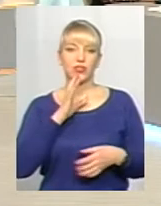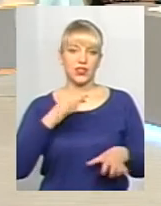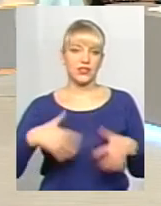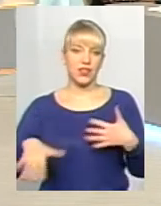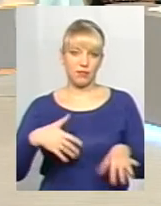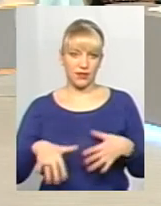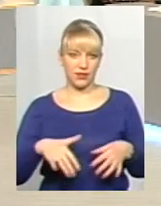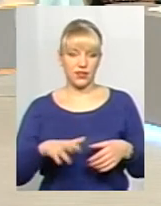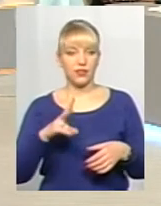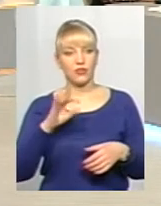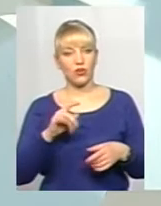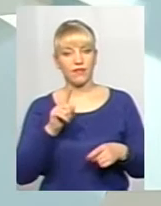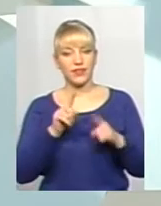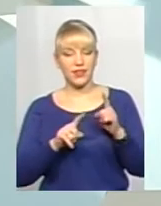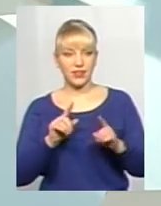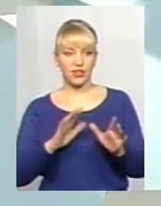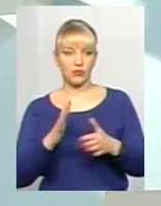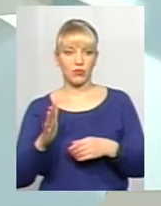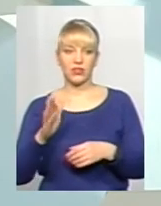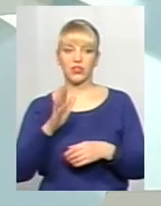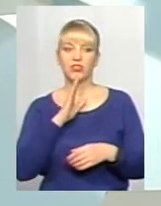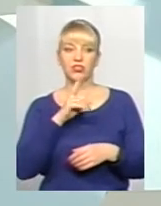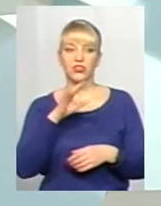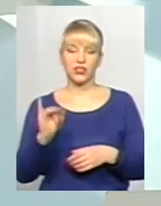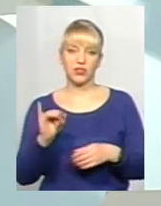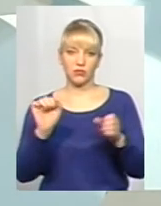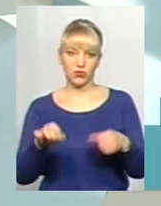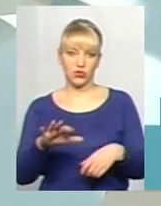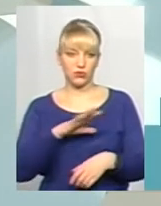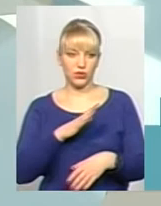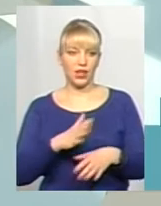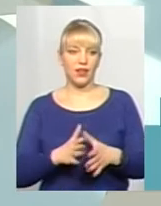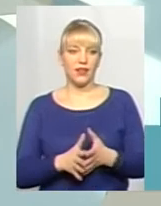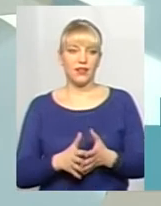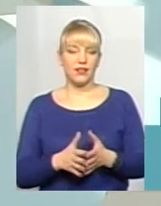стать. В деяких моментах жінки можуть набагато